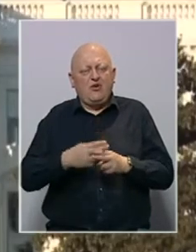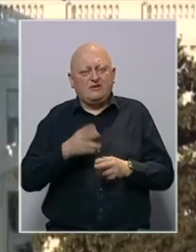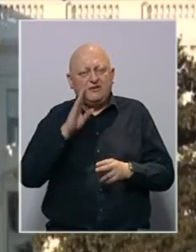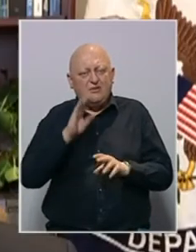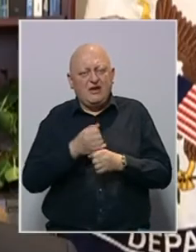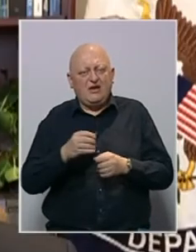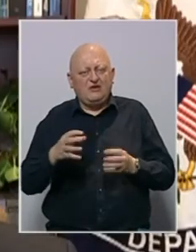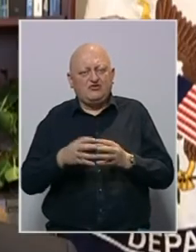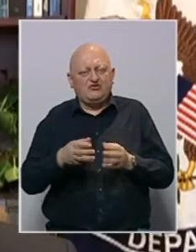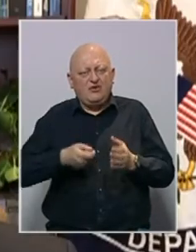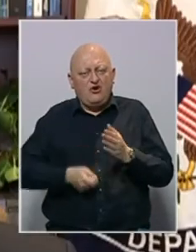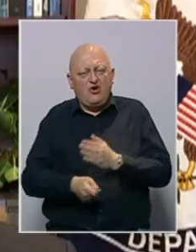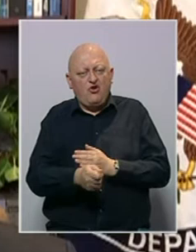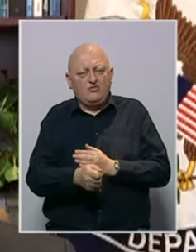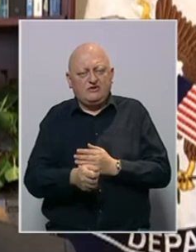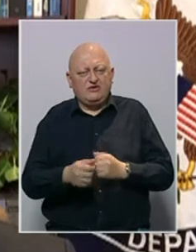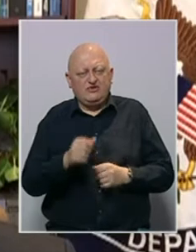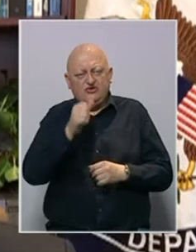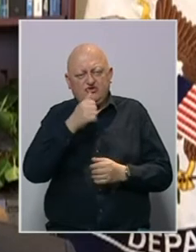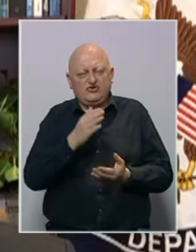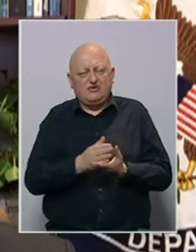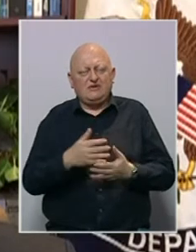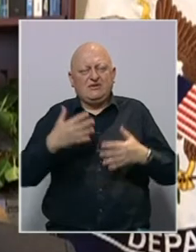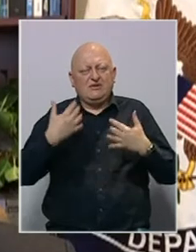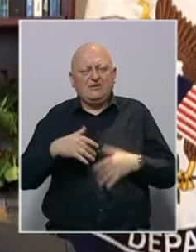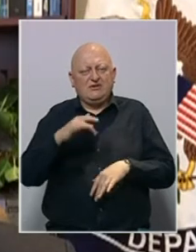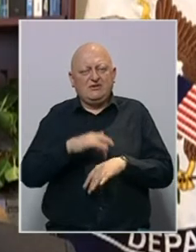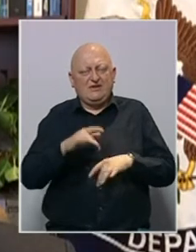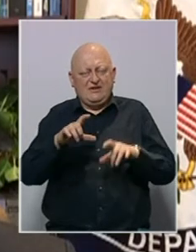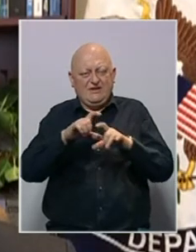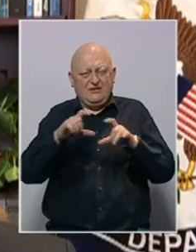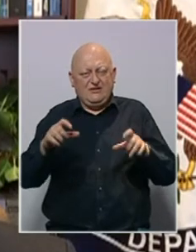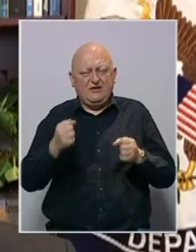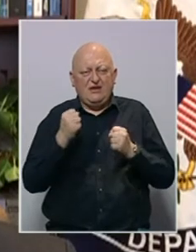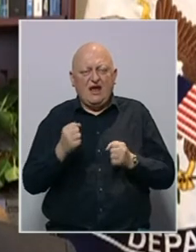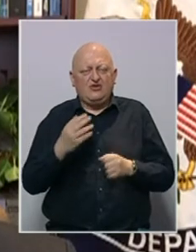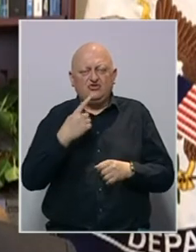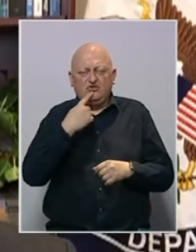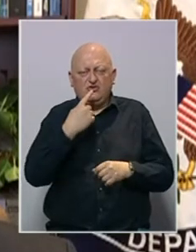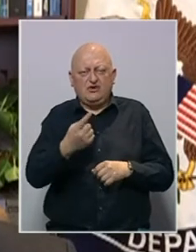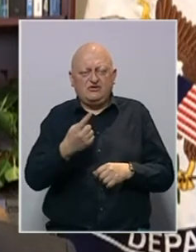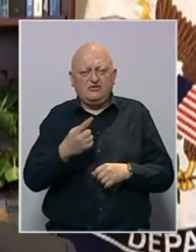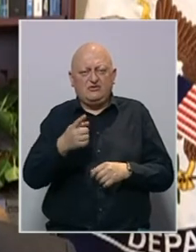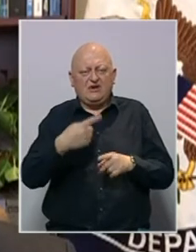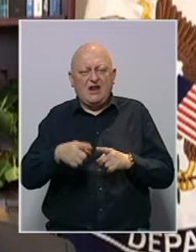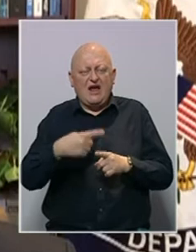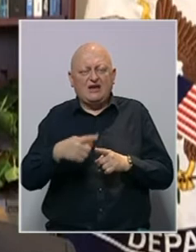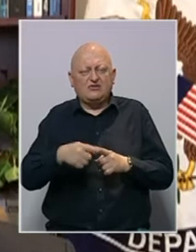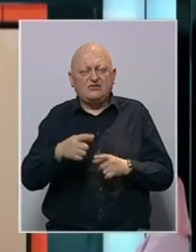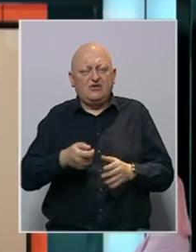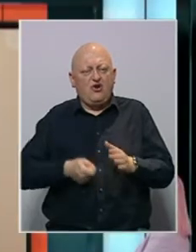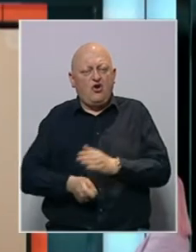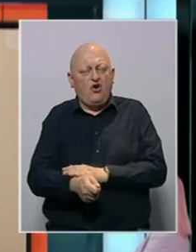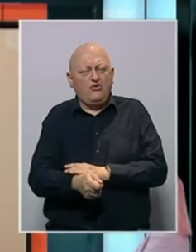korupcija. Što se tiče slabljenja centralnih institucija, bit ću jako iskren. Razlozi koji se kriju iza toga su